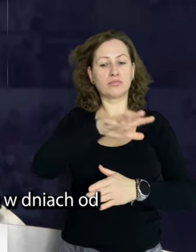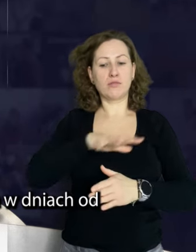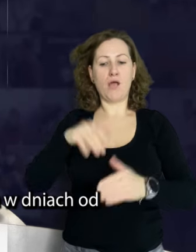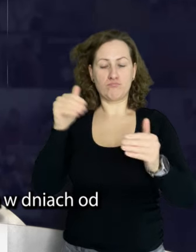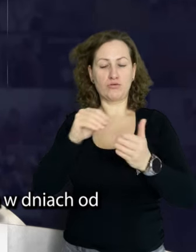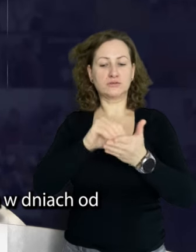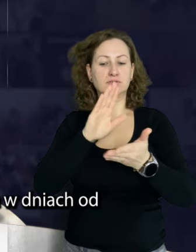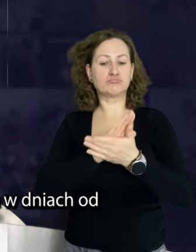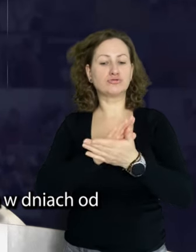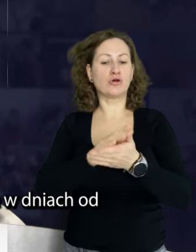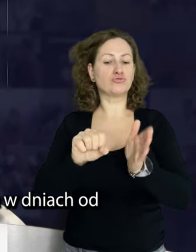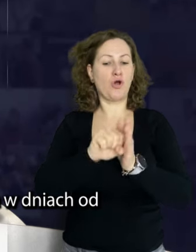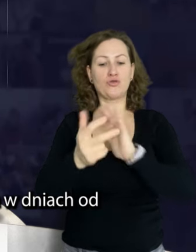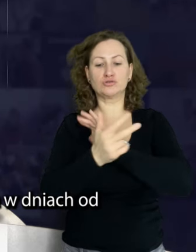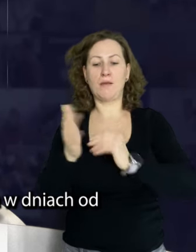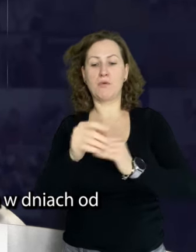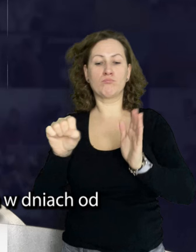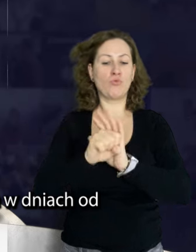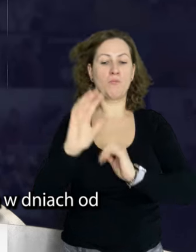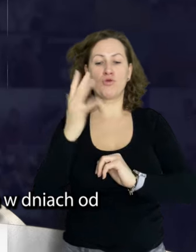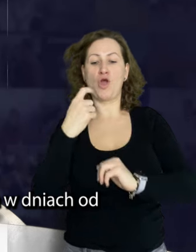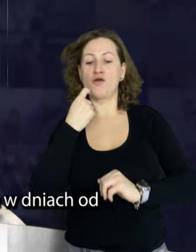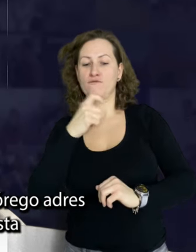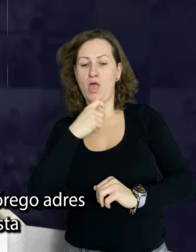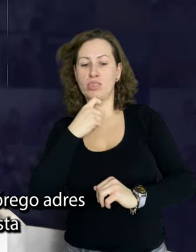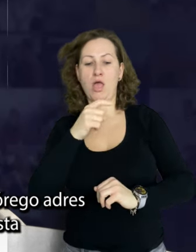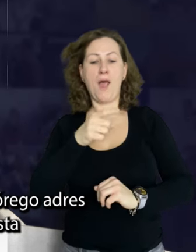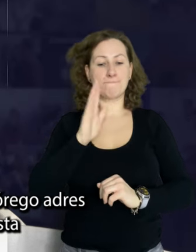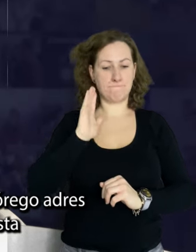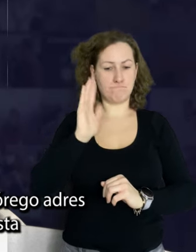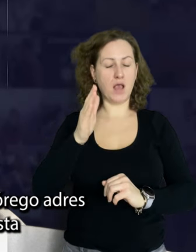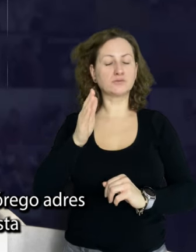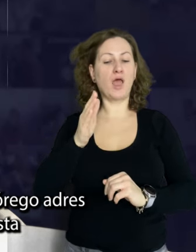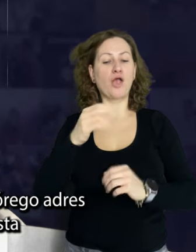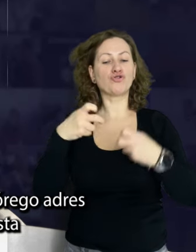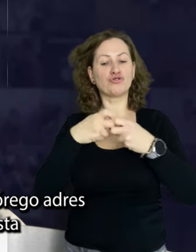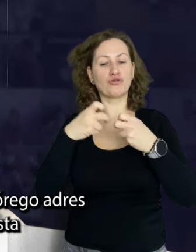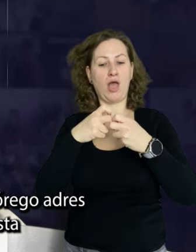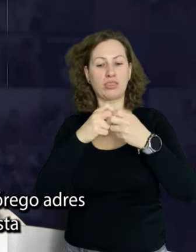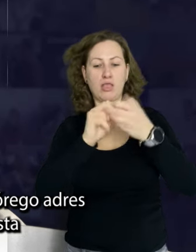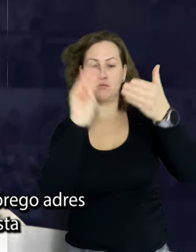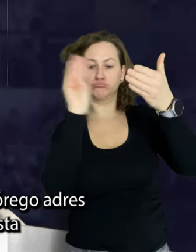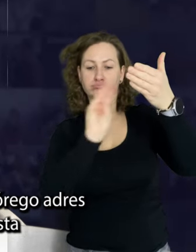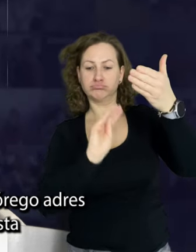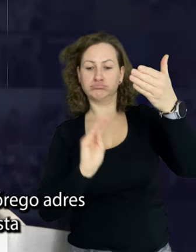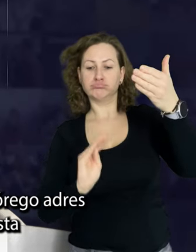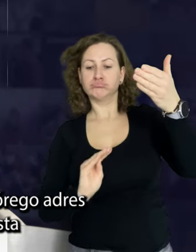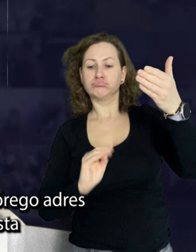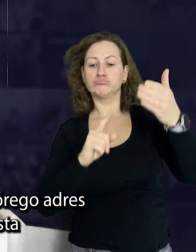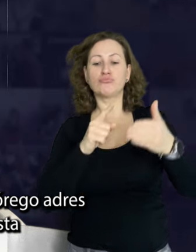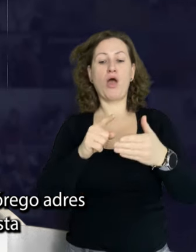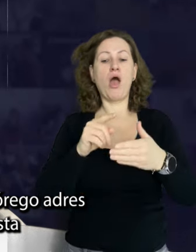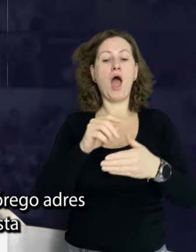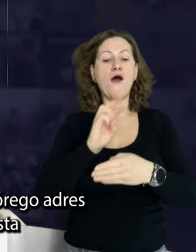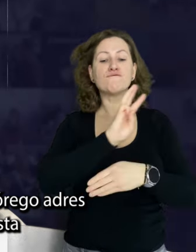przeprowadzona zostanie w dniach od 18 marca do 5 kwietnia. Odbędzie się przy wsparciu systemu elektronicznego, którego